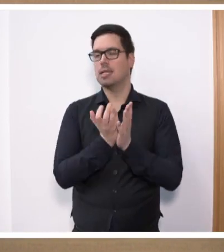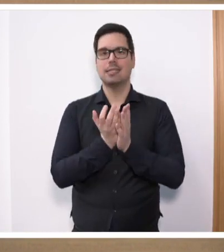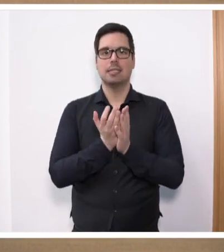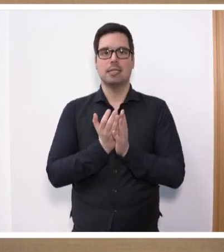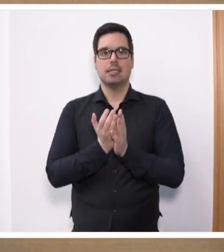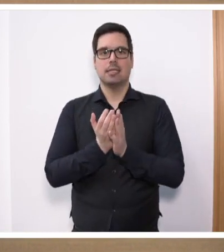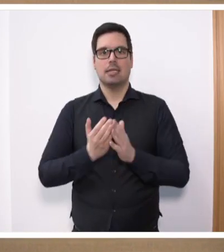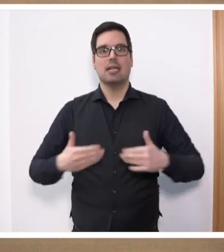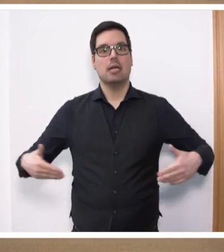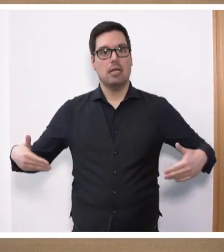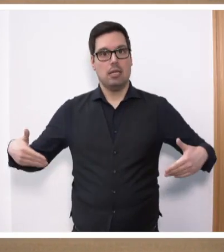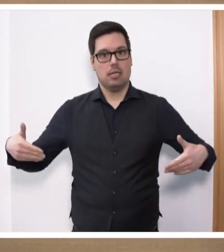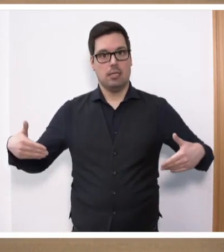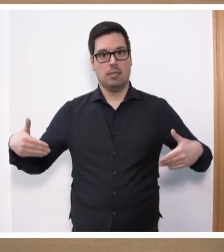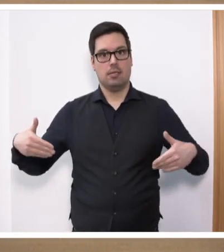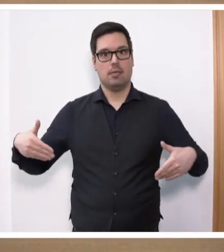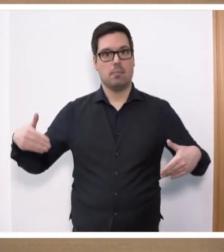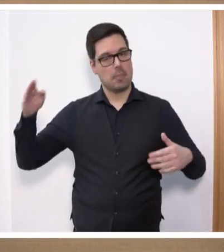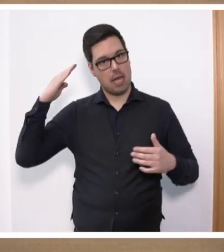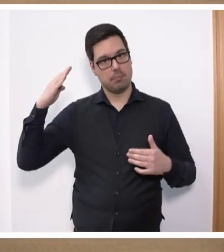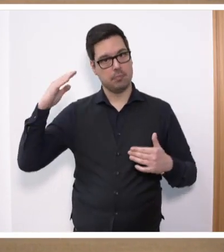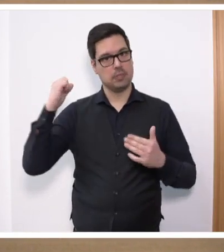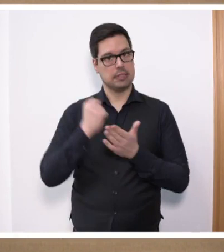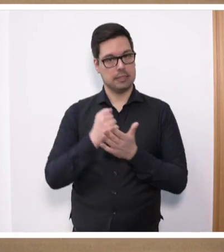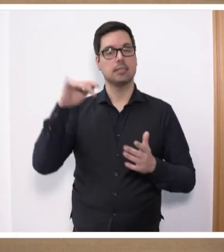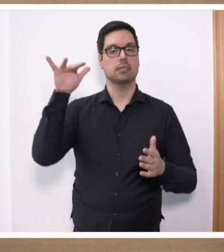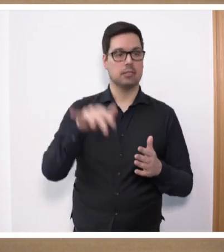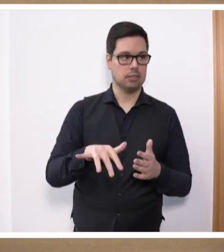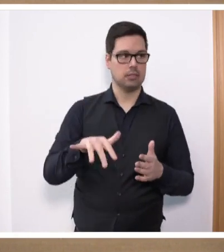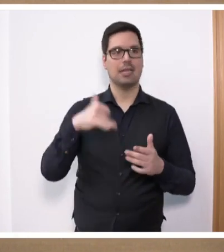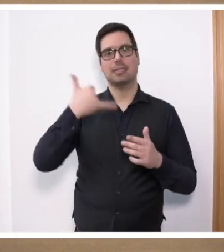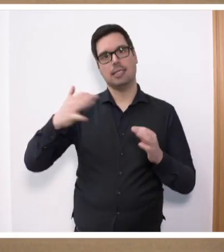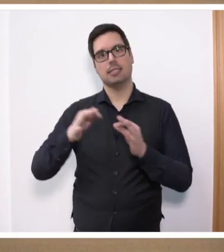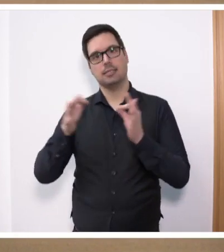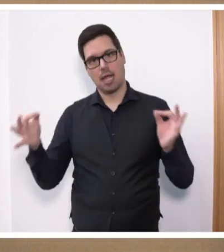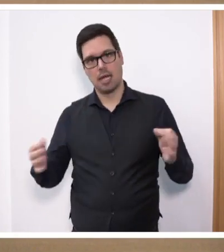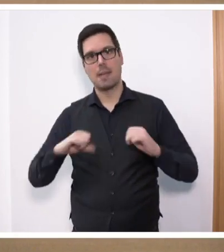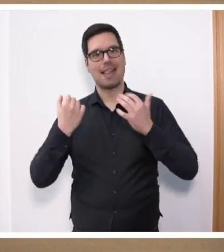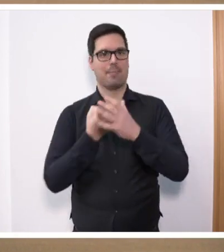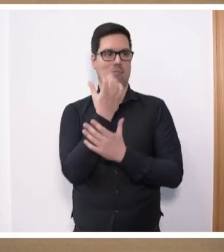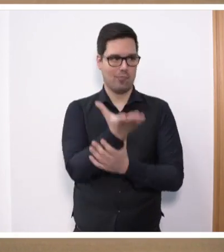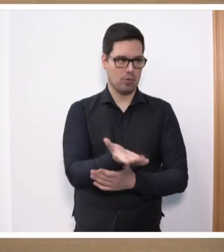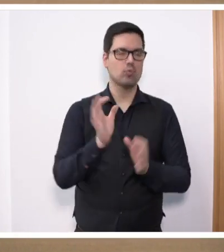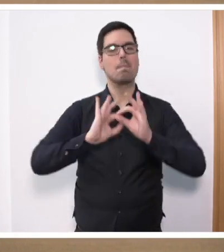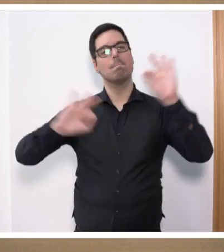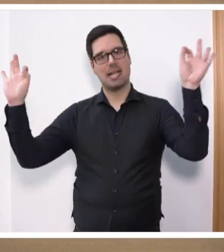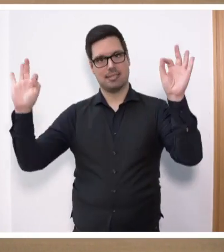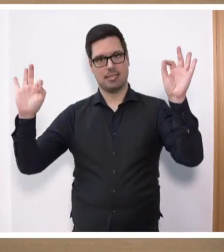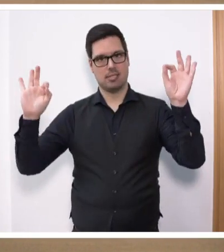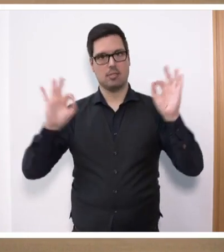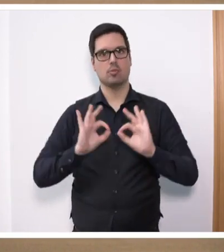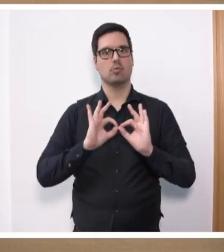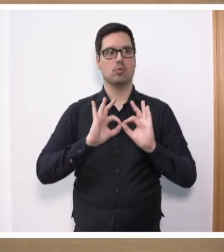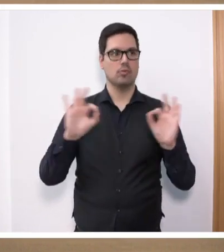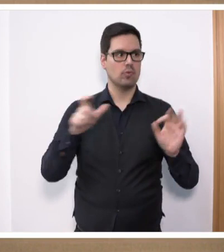Angestellten ausdrücklich zu danken, die unser Staatswesen und unsere Normen täglich mit Leben füllen und ihr Bestes geben, um die